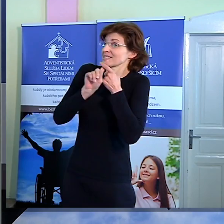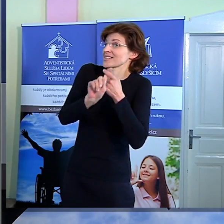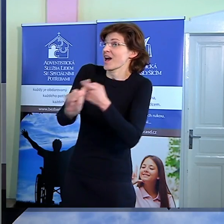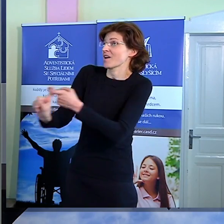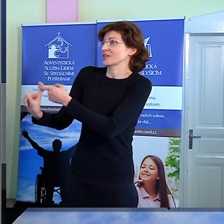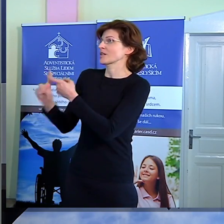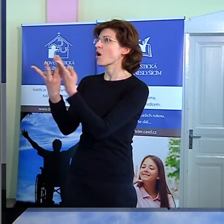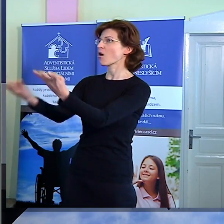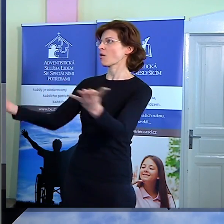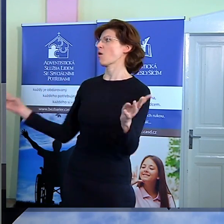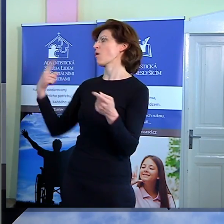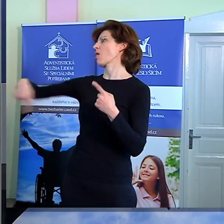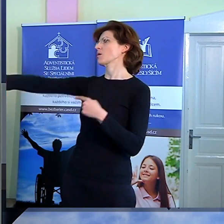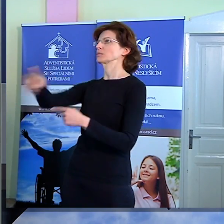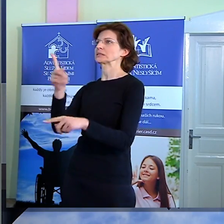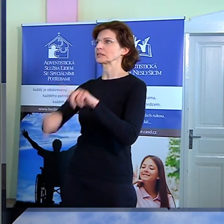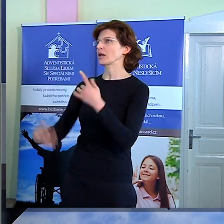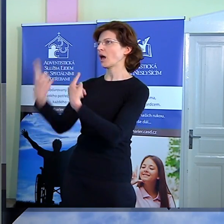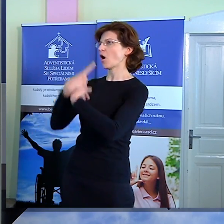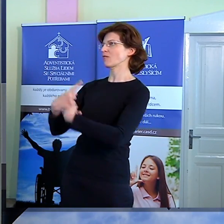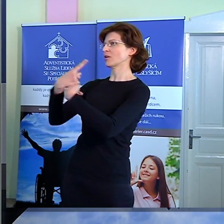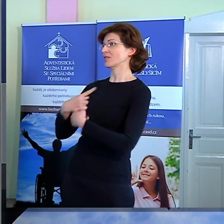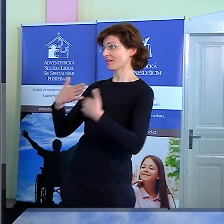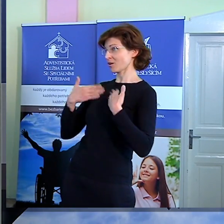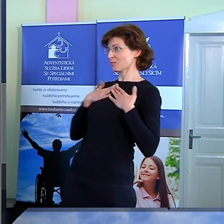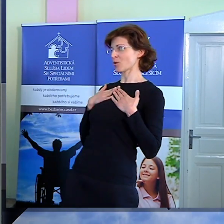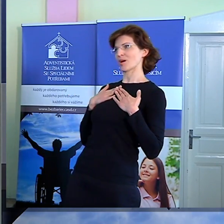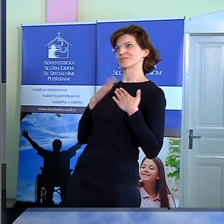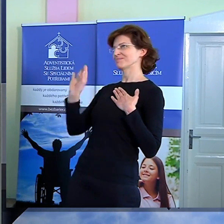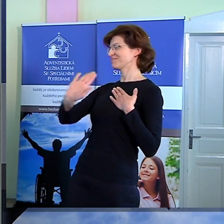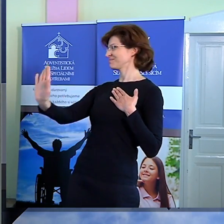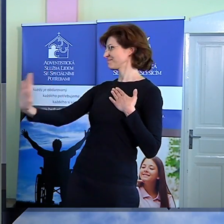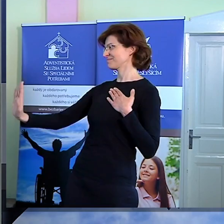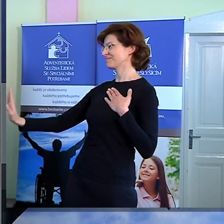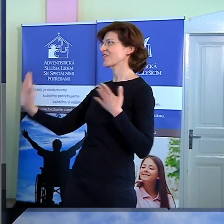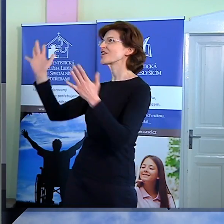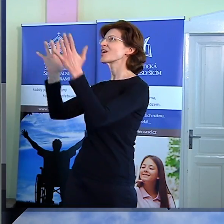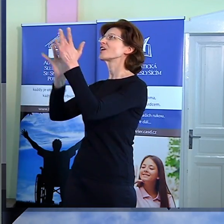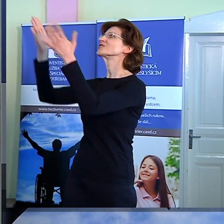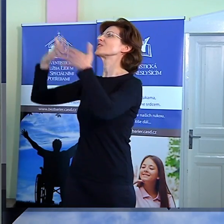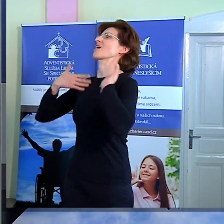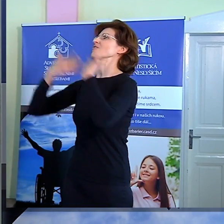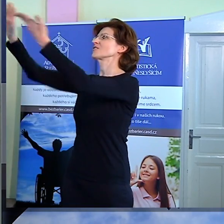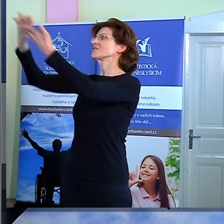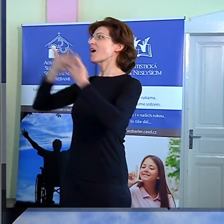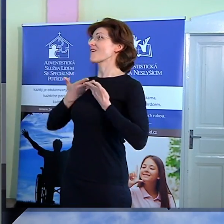na tom, co se děje kolem něj, protože jeho zdroj, Ježíš Kristus, je nezničitelný.